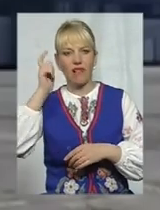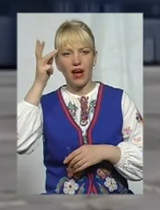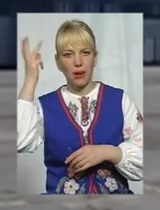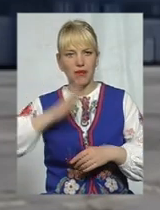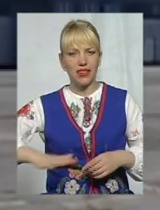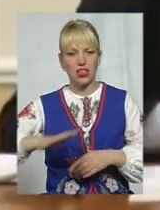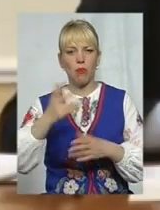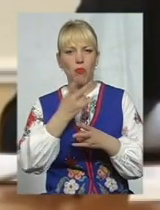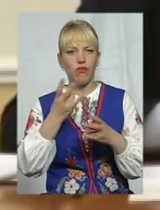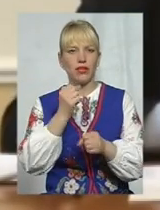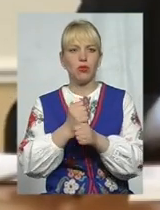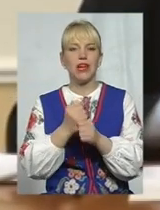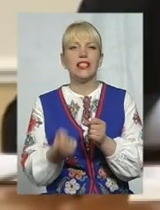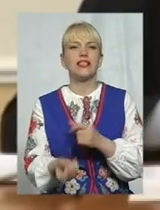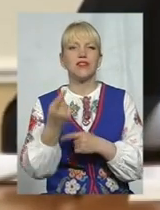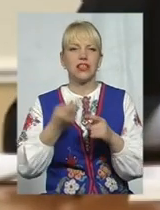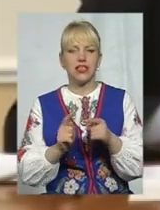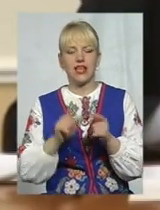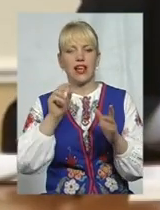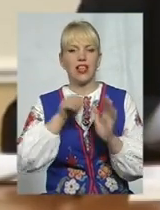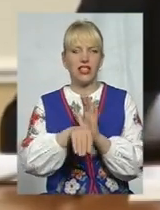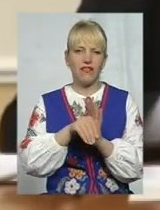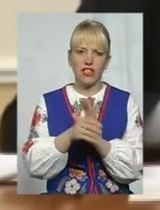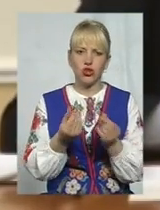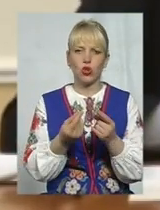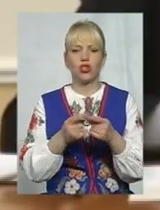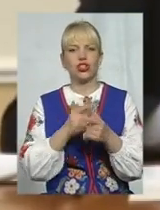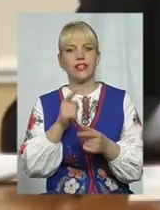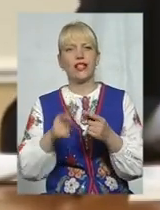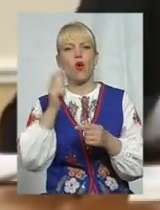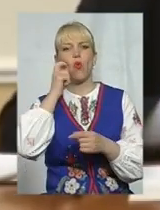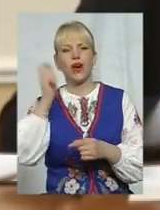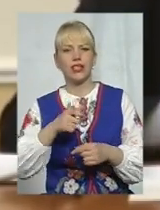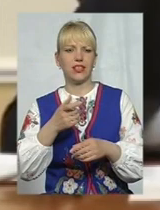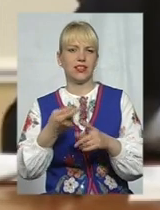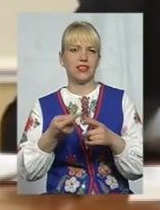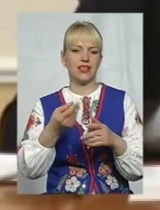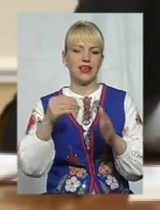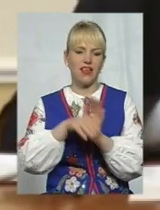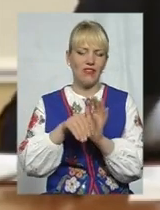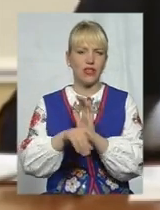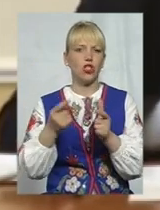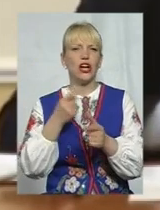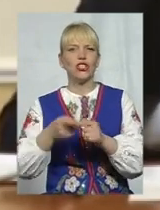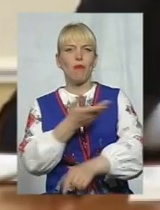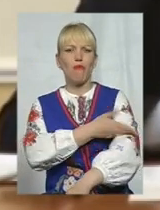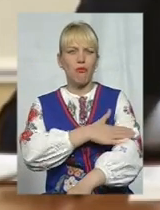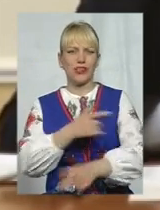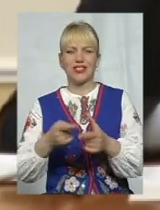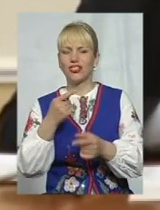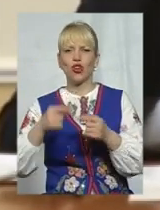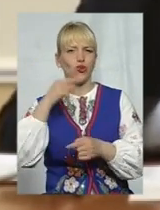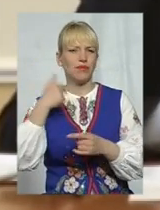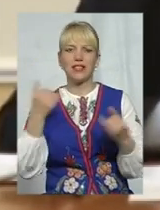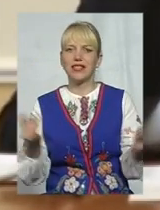незалежно звідки той інвестор, чи це український, чи це польський, чи це російський. Нас це не повинно цікавити.